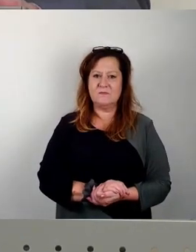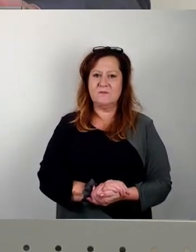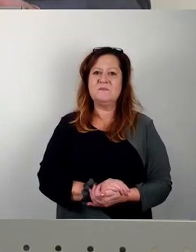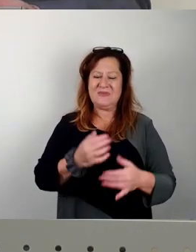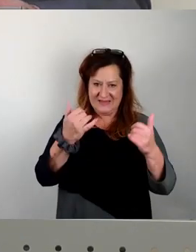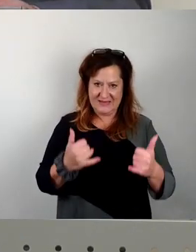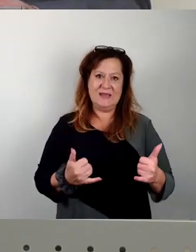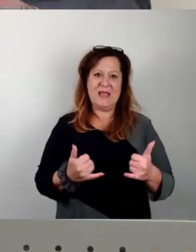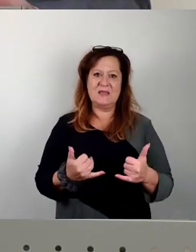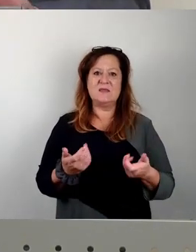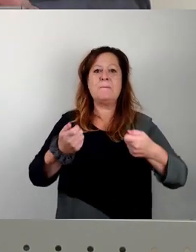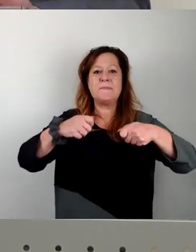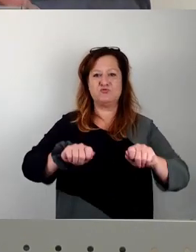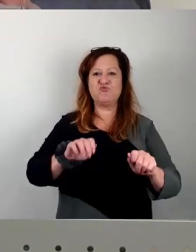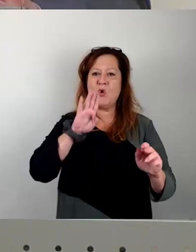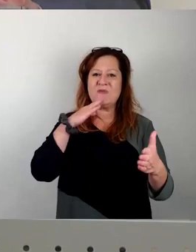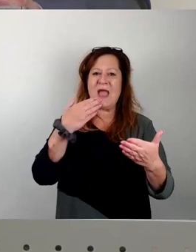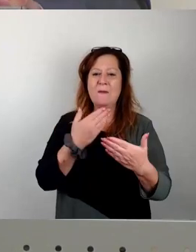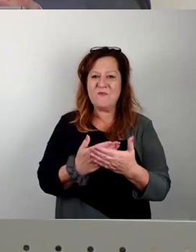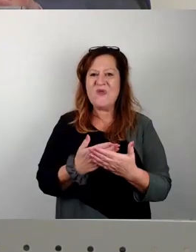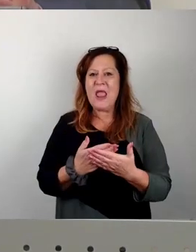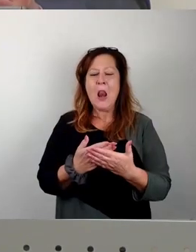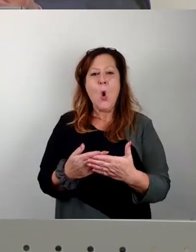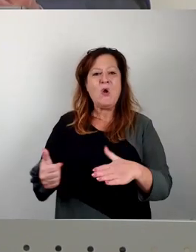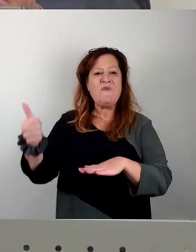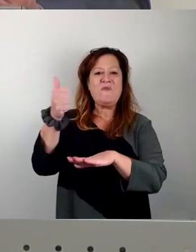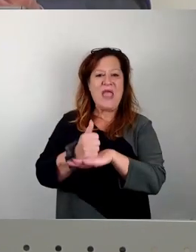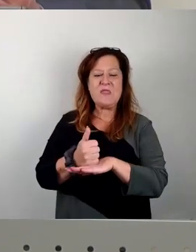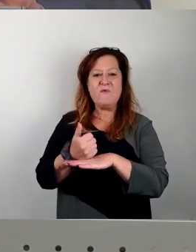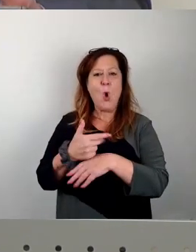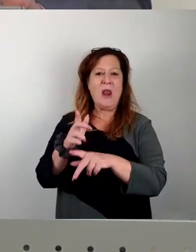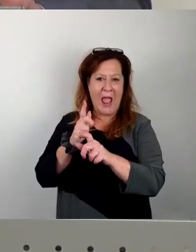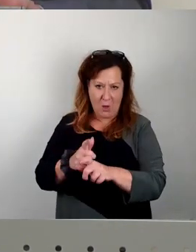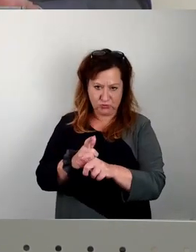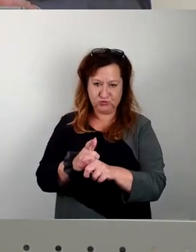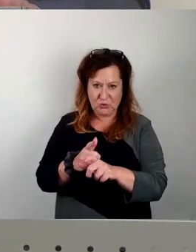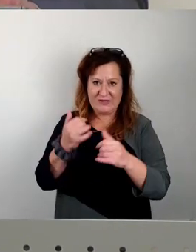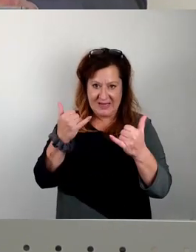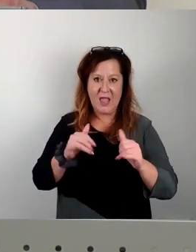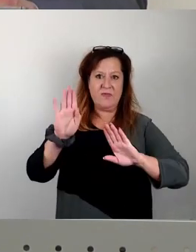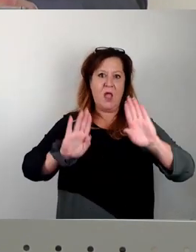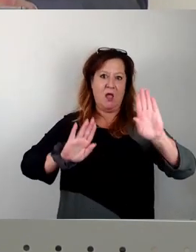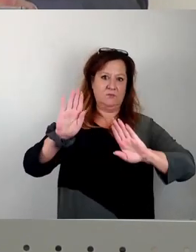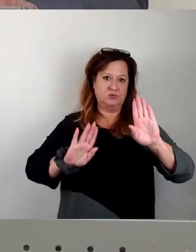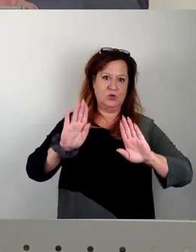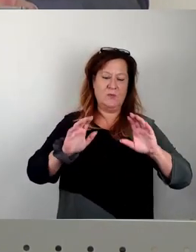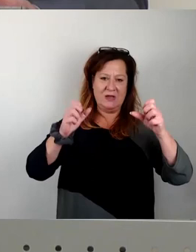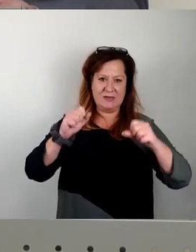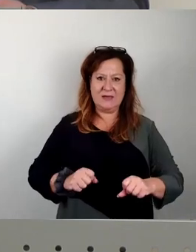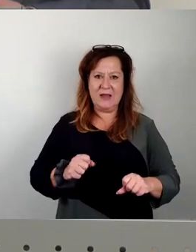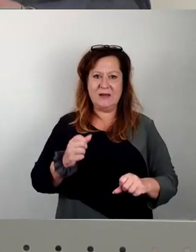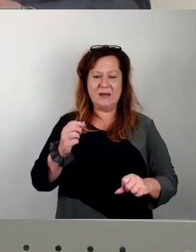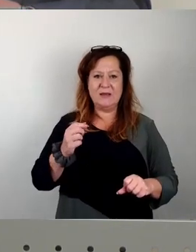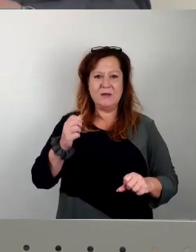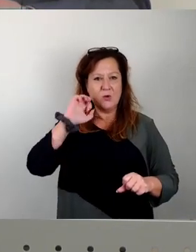Beschlussempfehlung des federführenden Petitionsausschusses zur Abstimmung. Nur noch einmal zur Information, wer